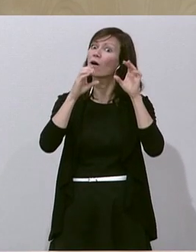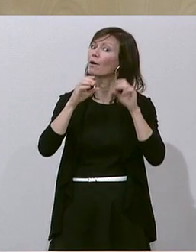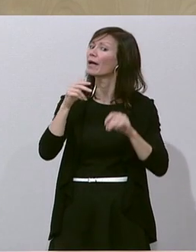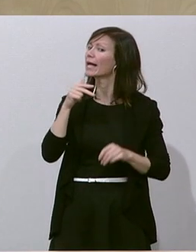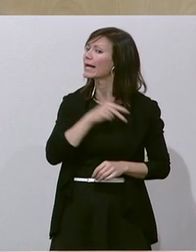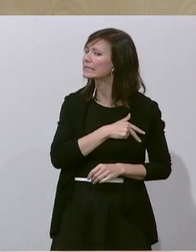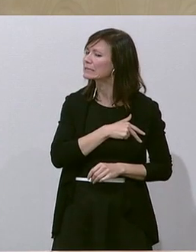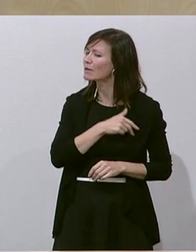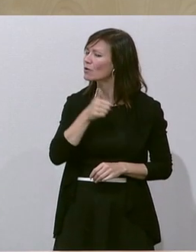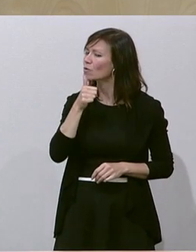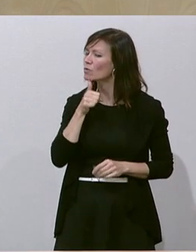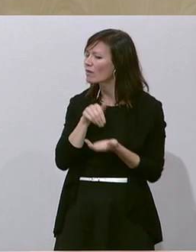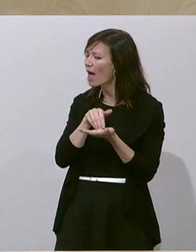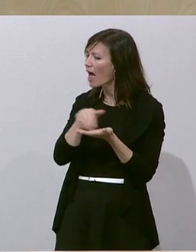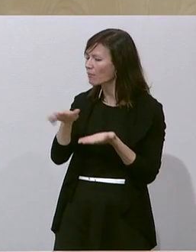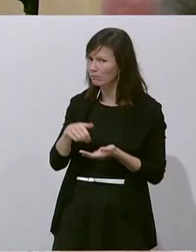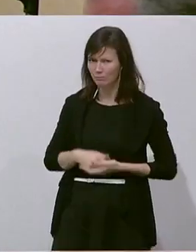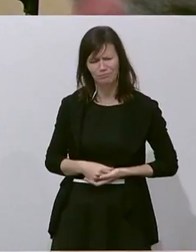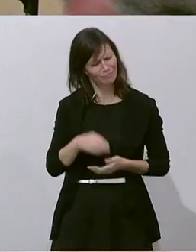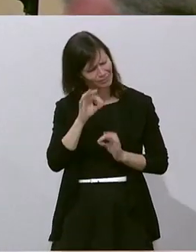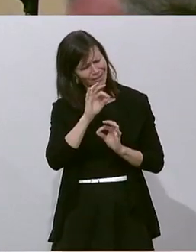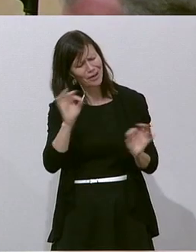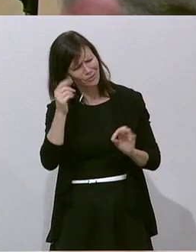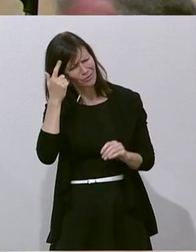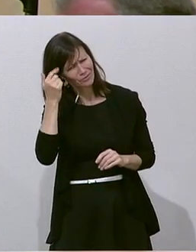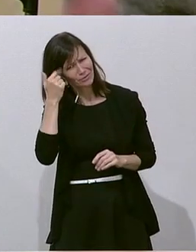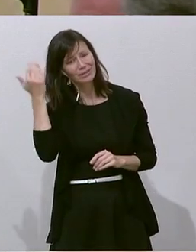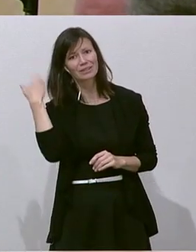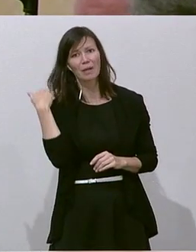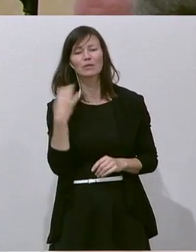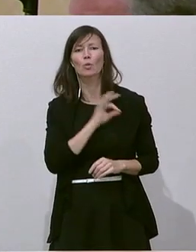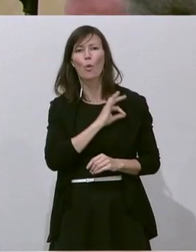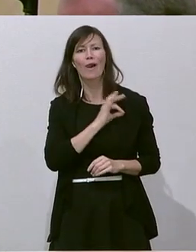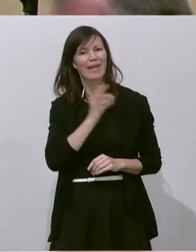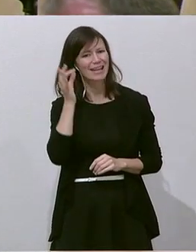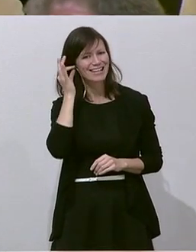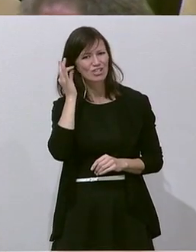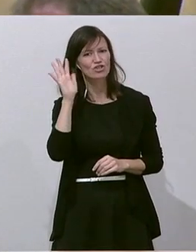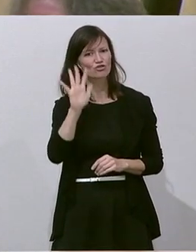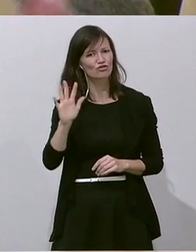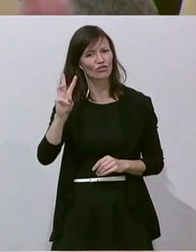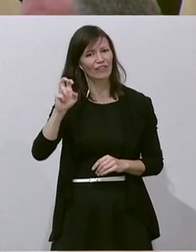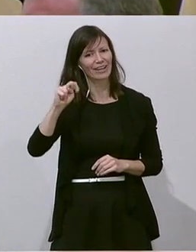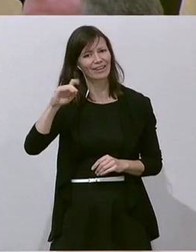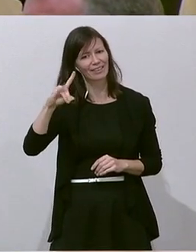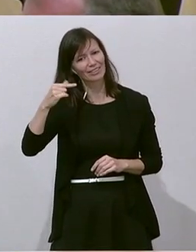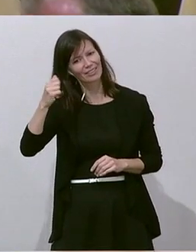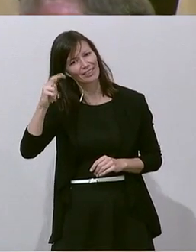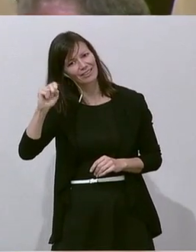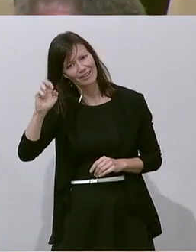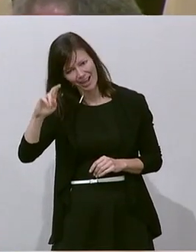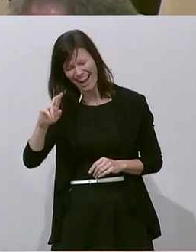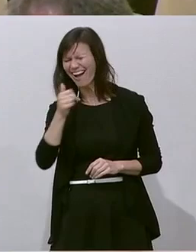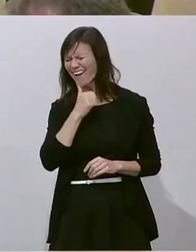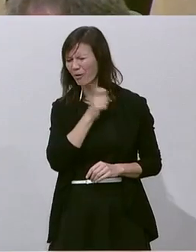SPÖ und Grünen. Ich kann mich noch sehr gut an die Kollegin Schwentner von den Grünen erinnern, die das dann auch noch versucht hat, weil das ist eine